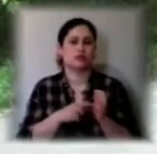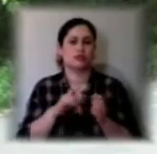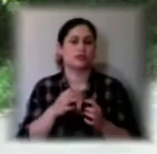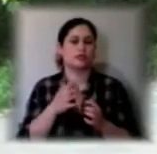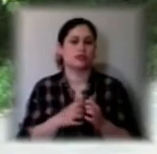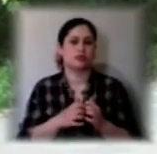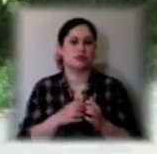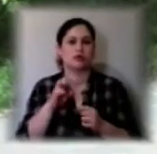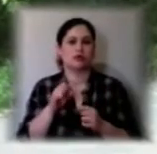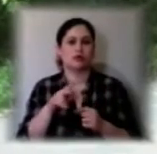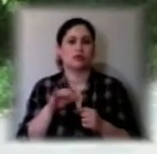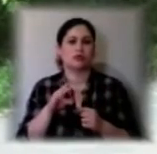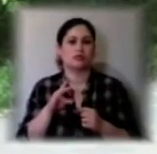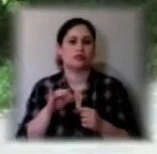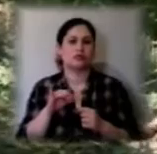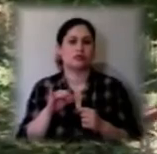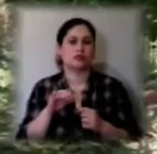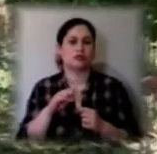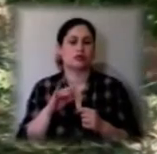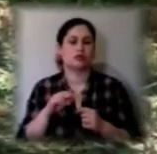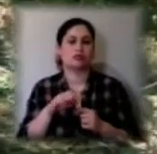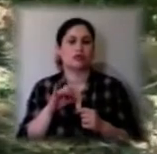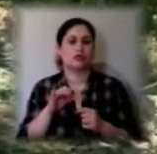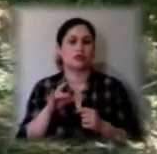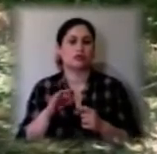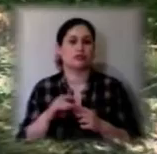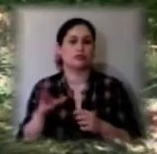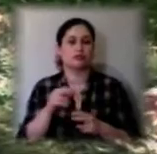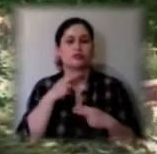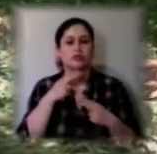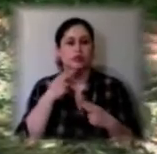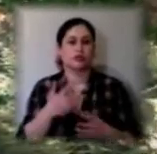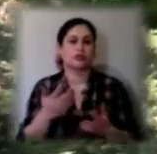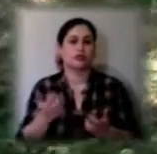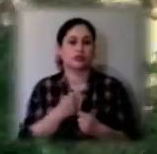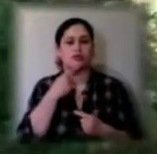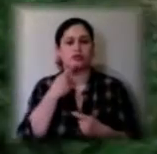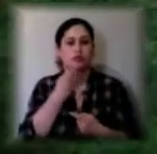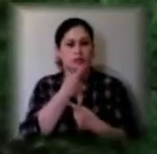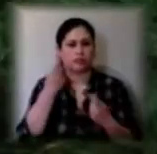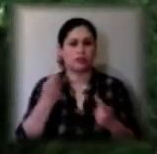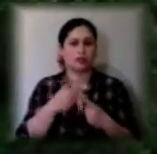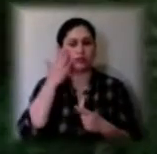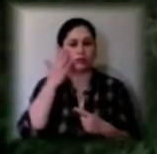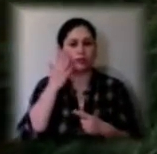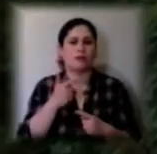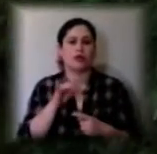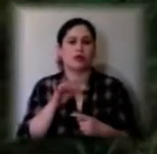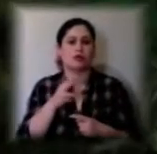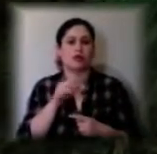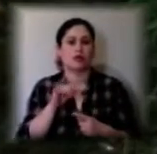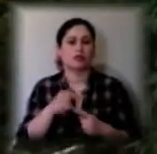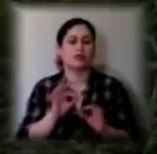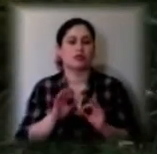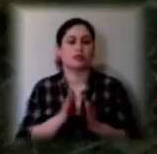в дачних товариствах. Усі зауваження рятувальники озвучили голові дачного кооперативу. Попросили прибрати